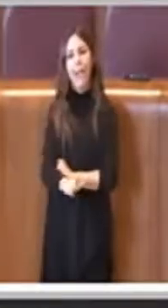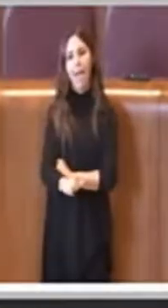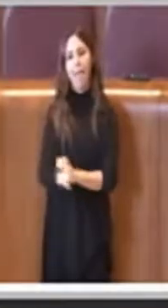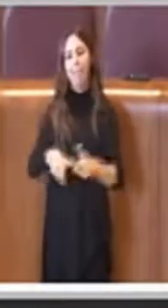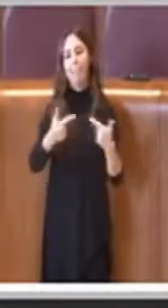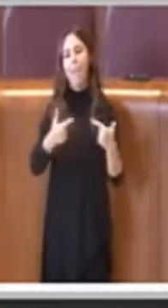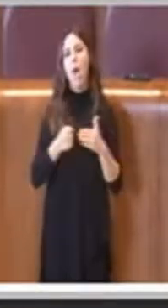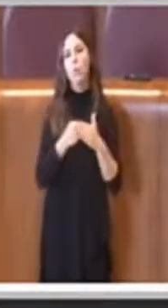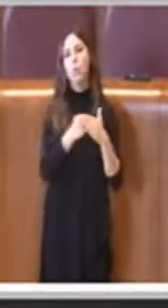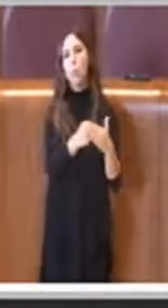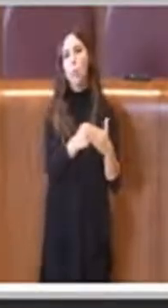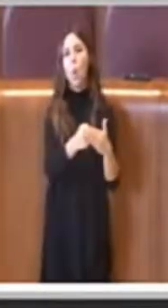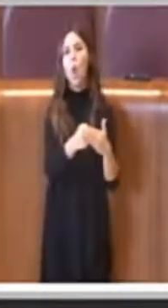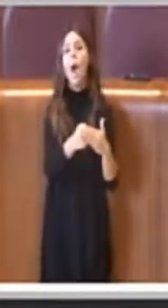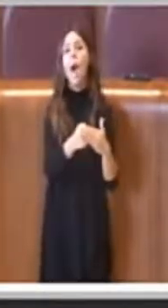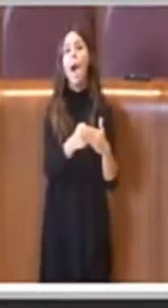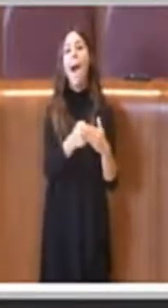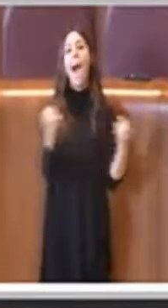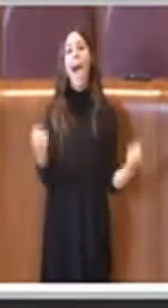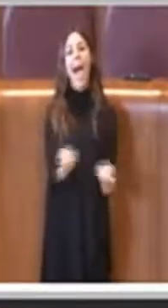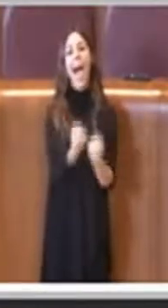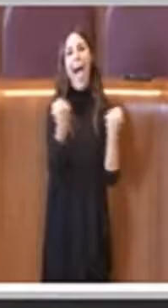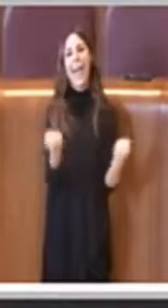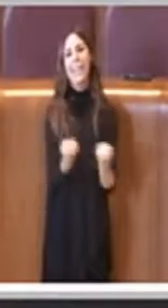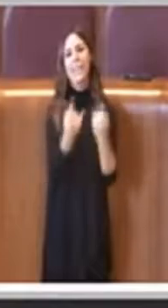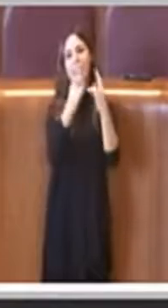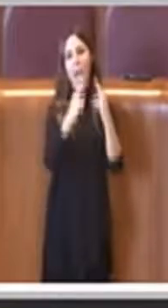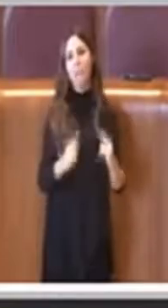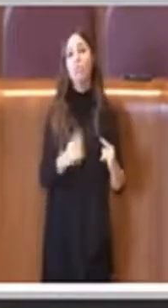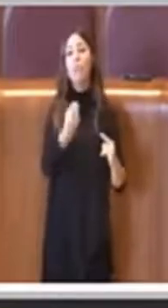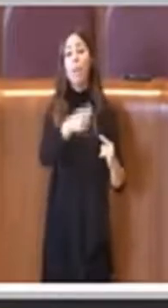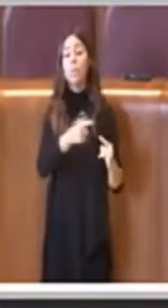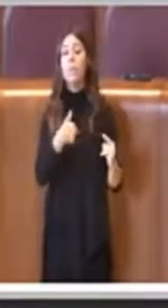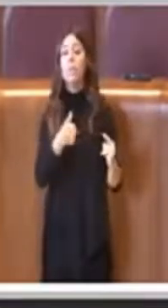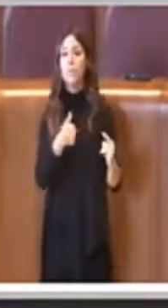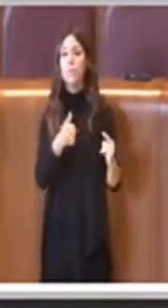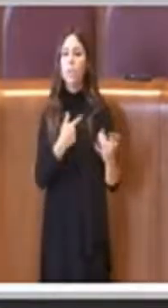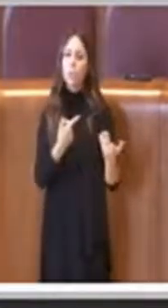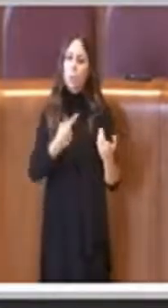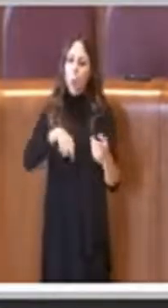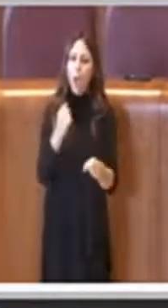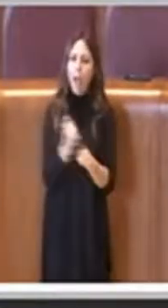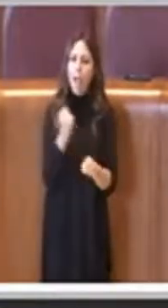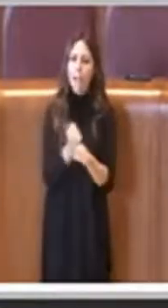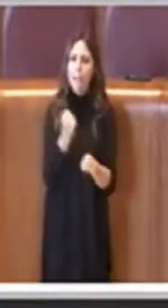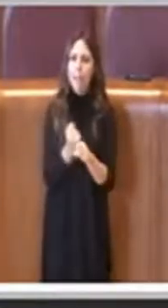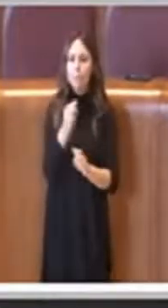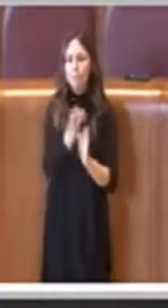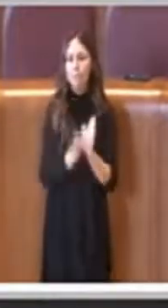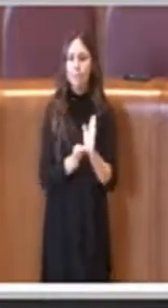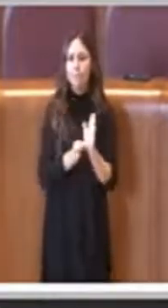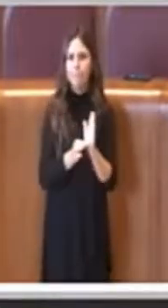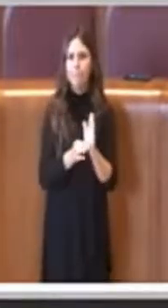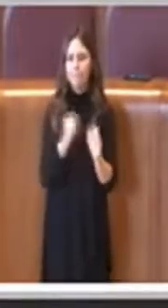le attività circense e noi stiamo lavorando per portare avanti questo regolamento.